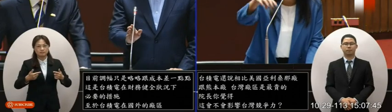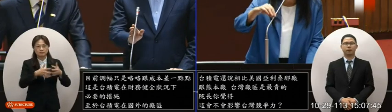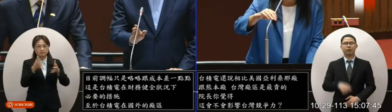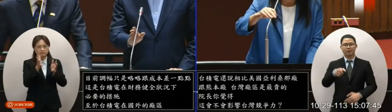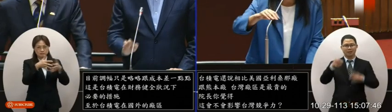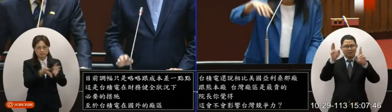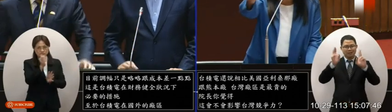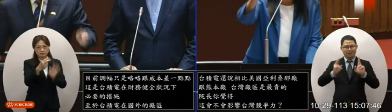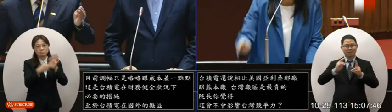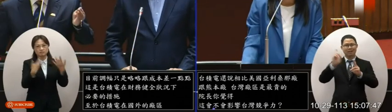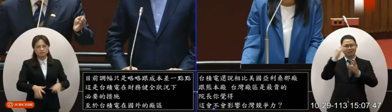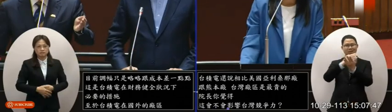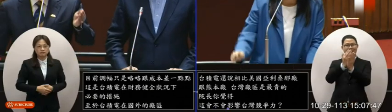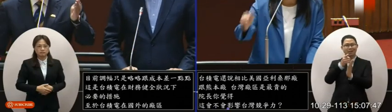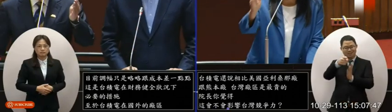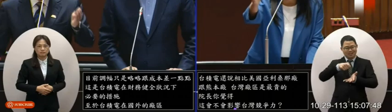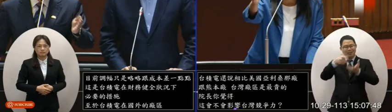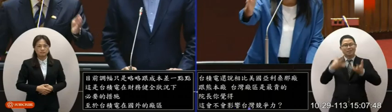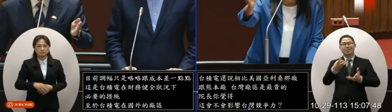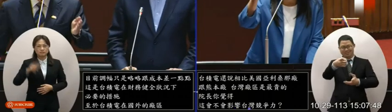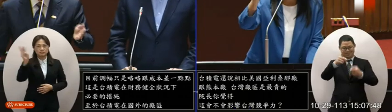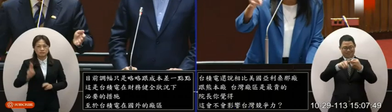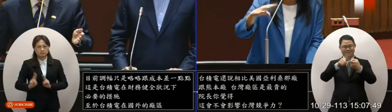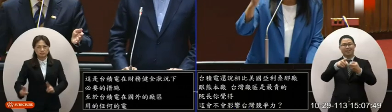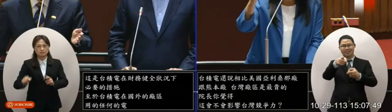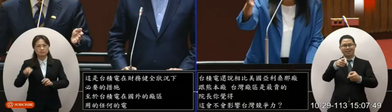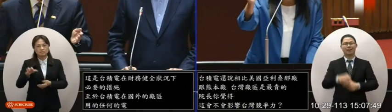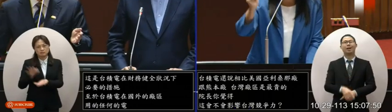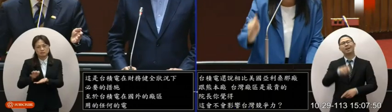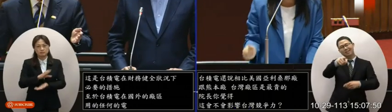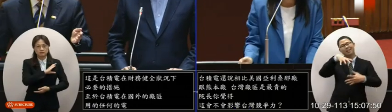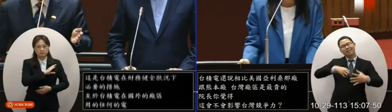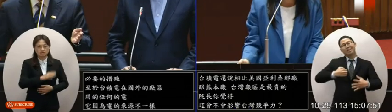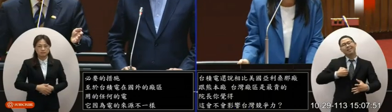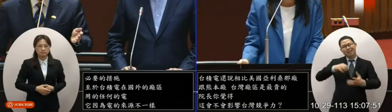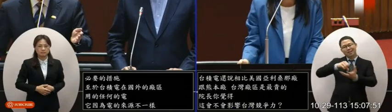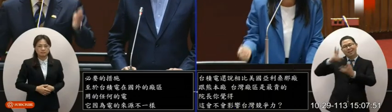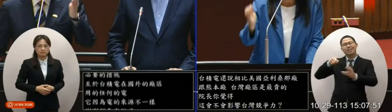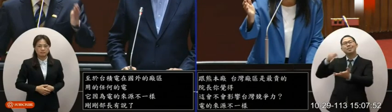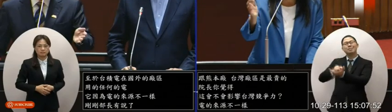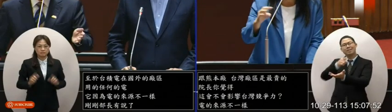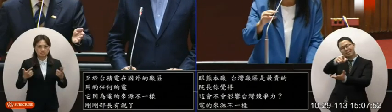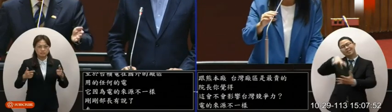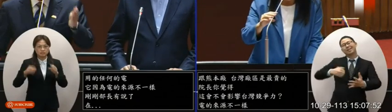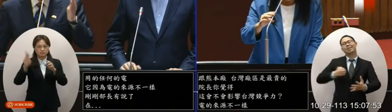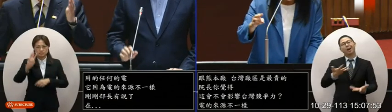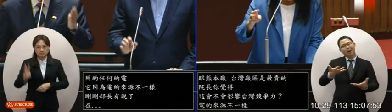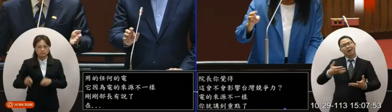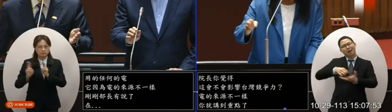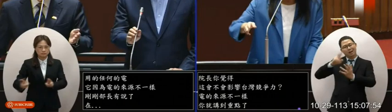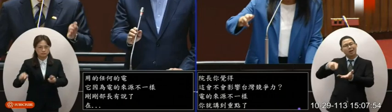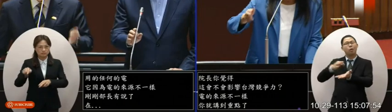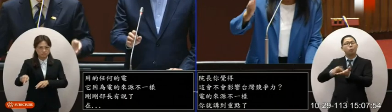電的來源不一樣你就講到重點了用水力發電當然比較便宜你也明顯知道核能比較便宜吧為什麼不用核能